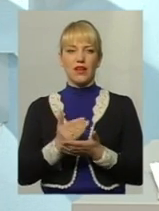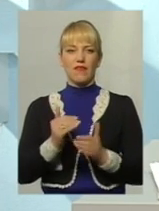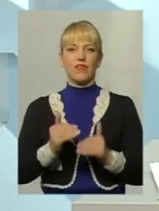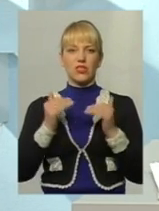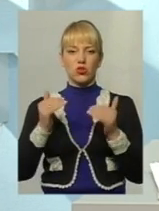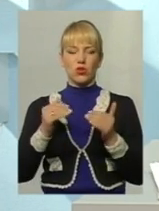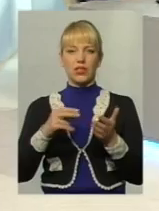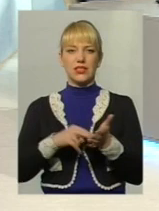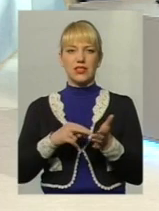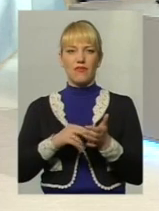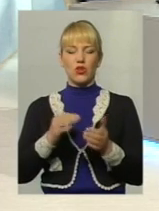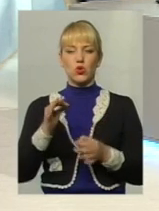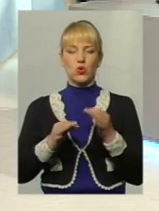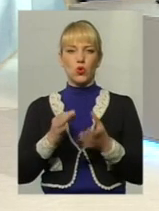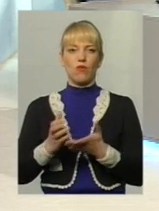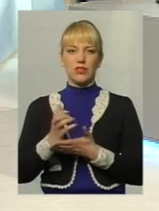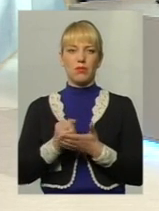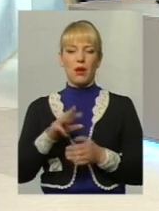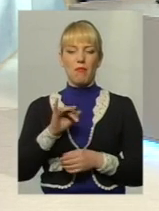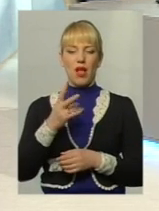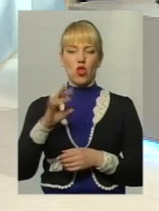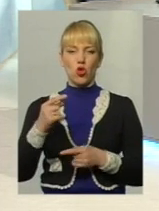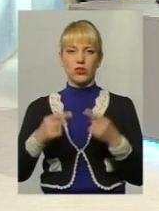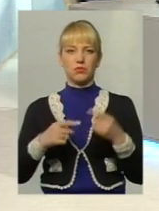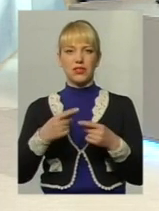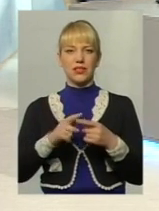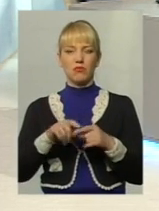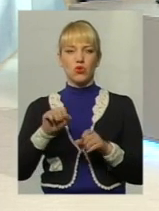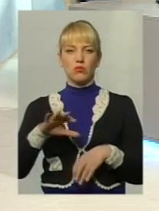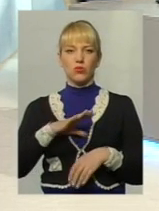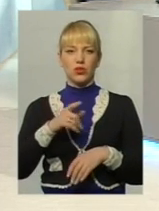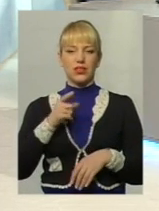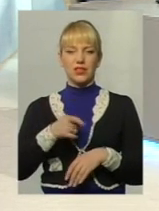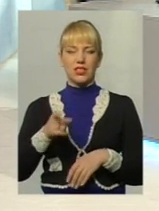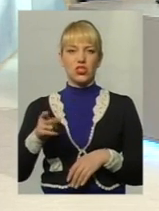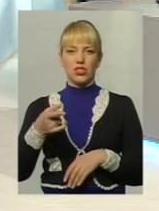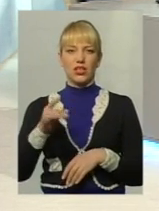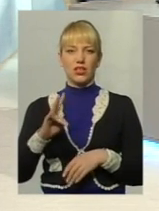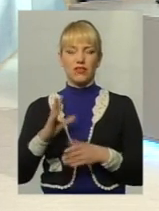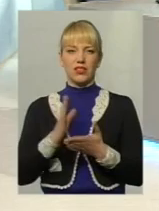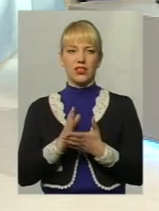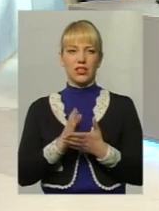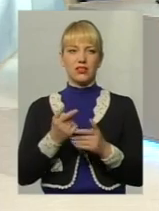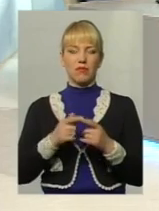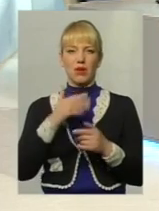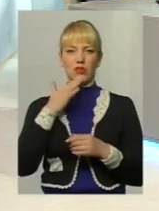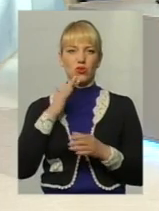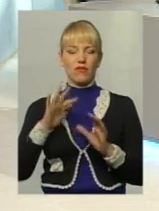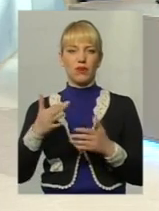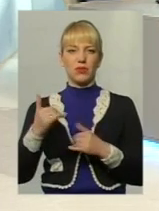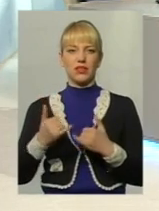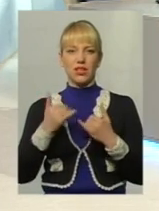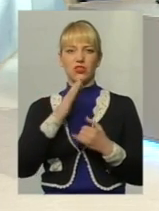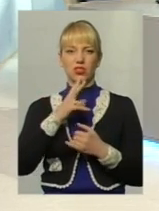ставки судового збору, які є по майнових спорах. Це може бути тисячі гривень, являється це в багатьох випадках для